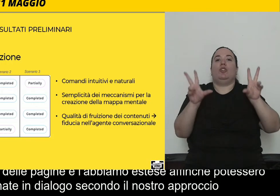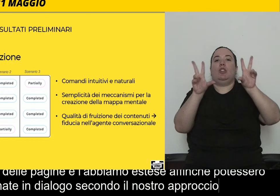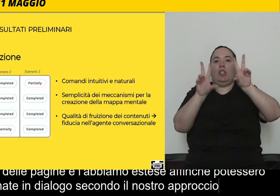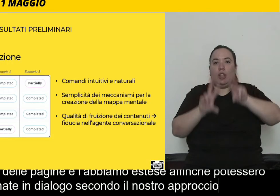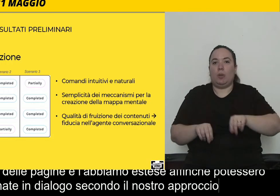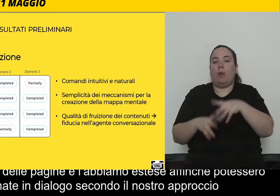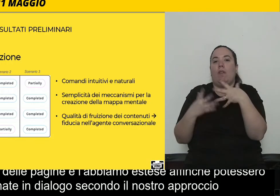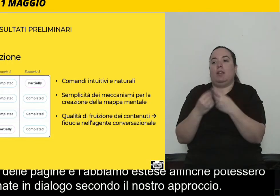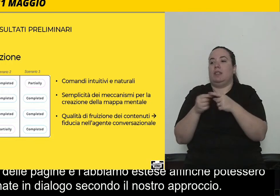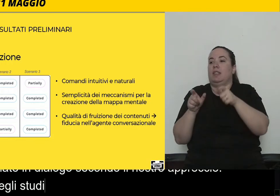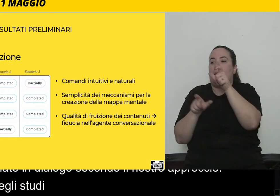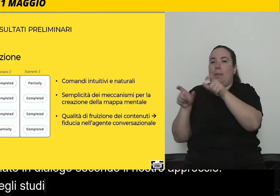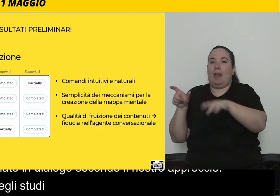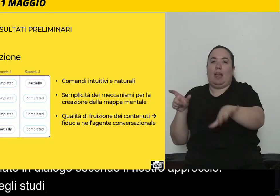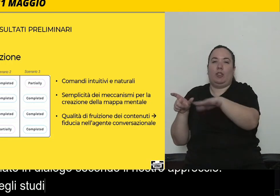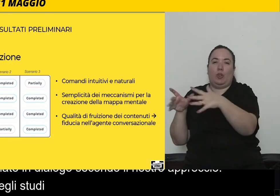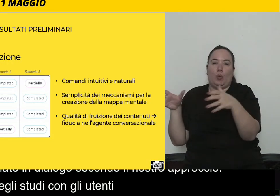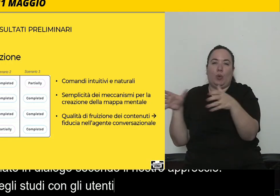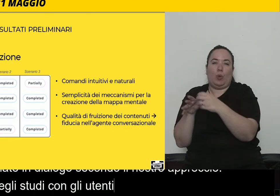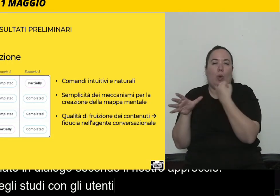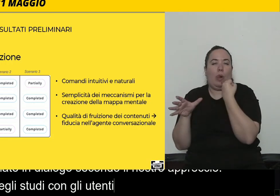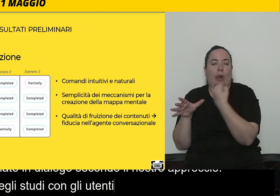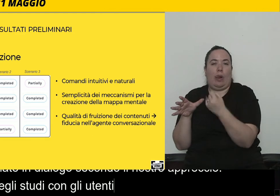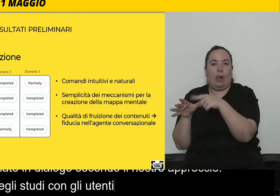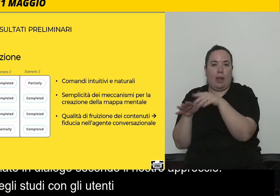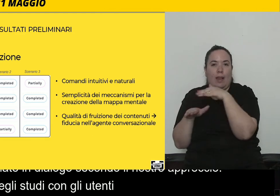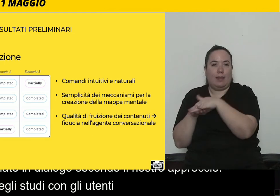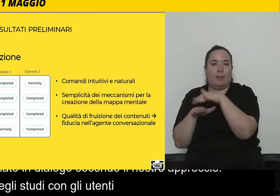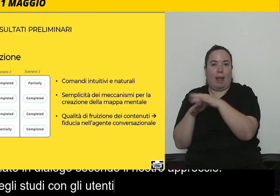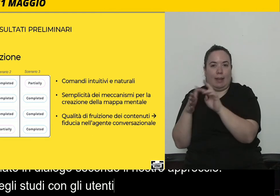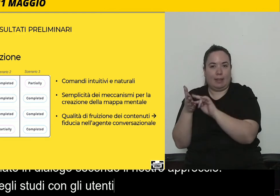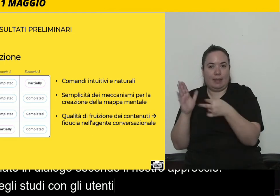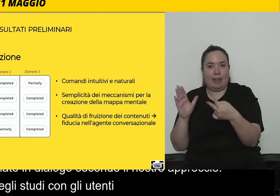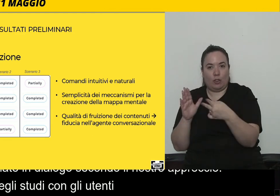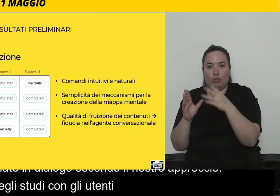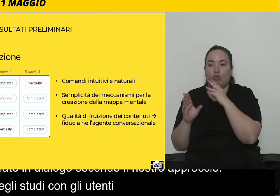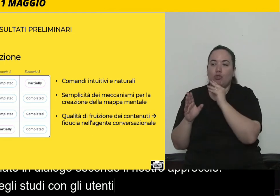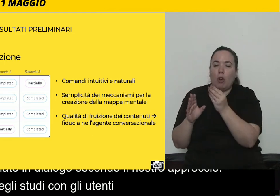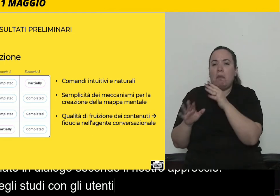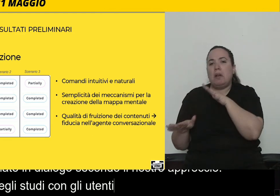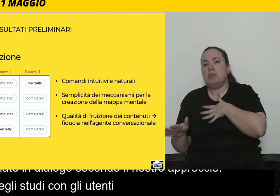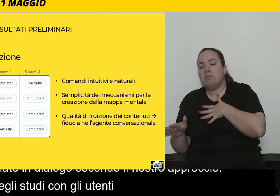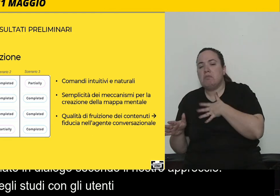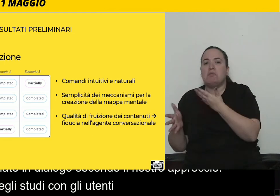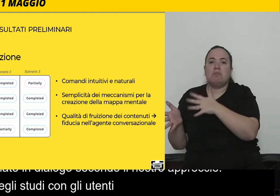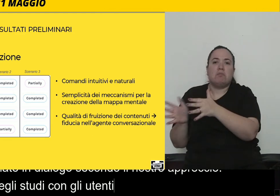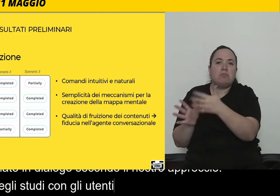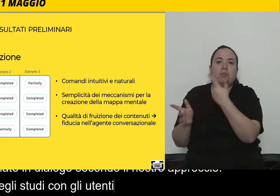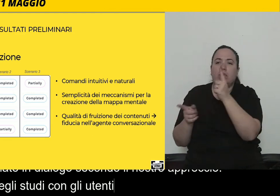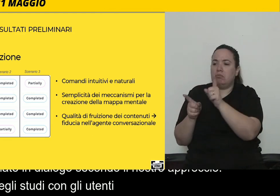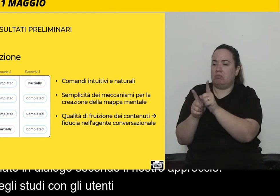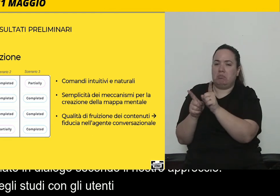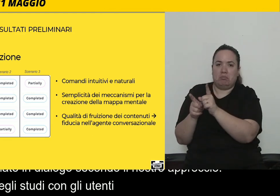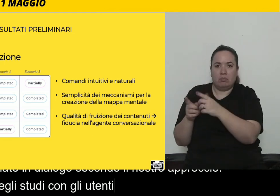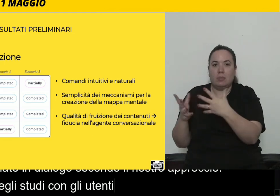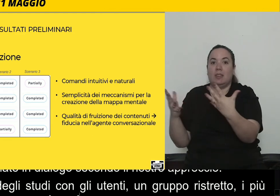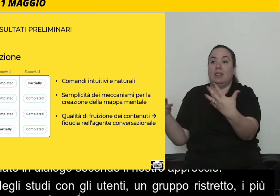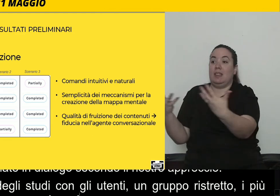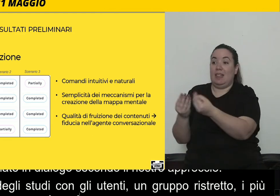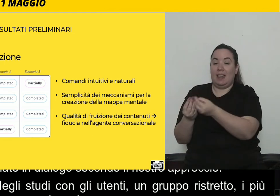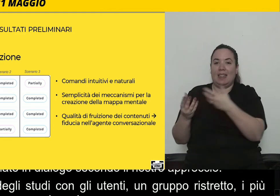utenti, con un gruppo ristretto questa volta di utenti, gli utenti più esperti di tecnologie, giovani e meno giovani. E appunto loro hanno